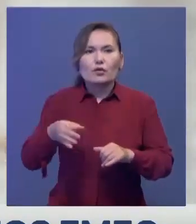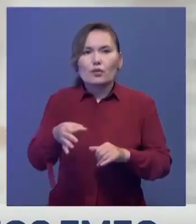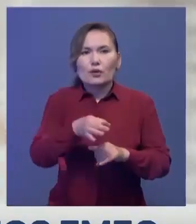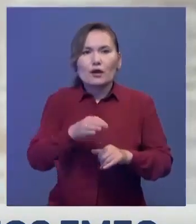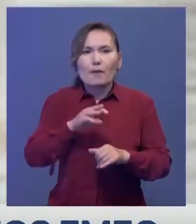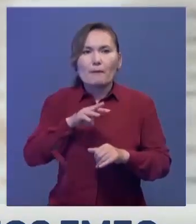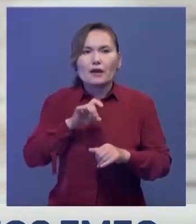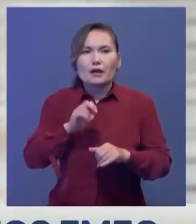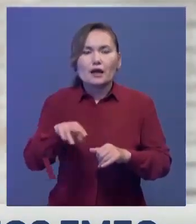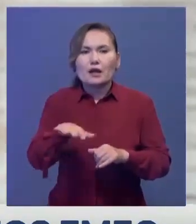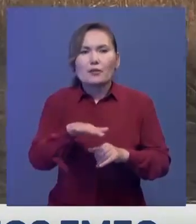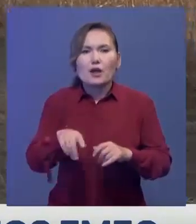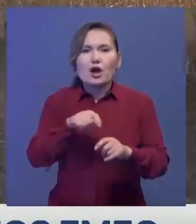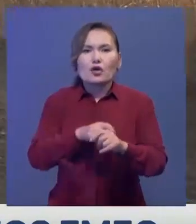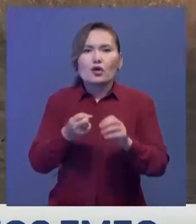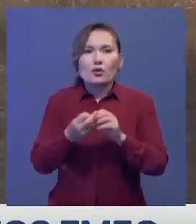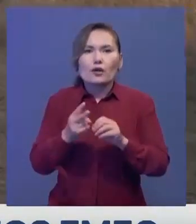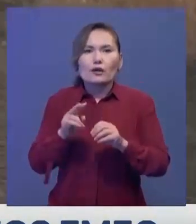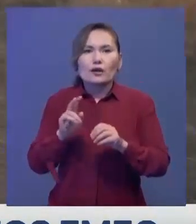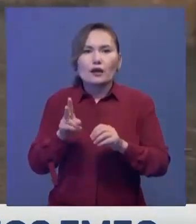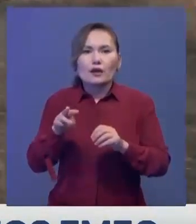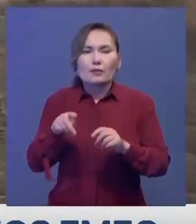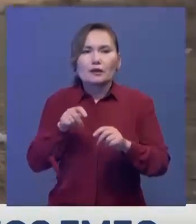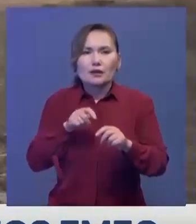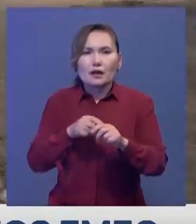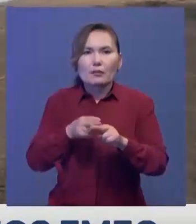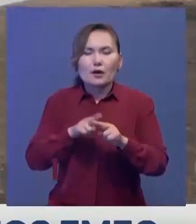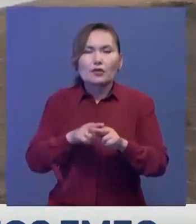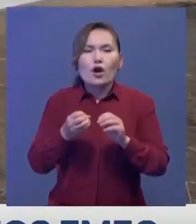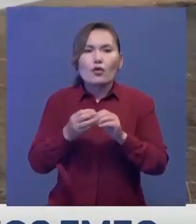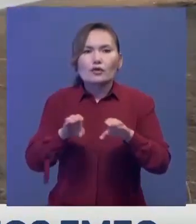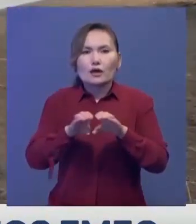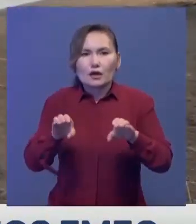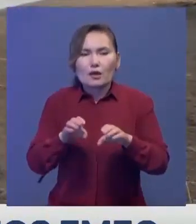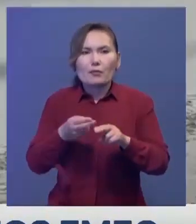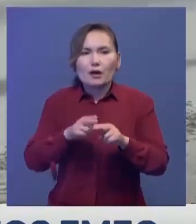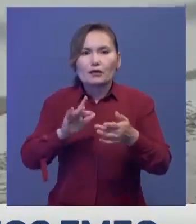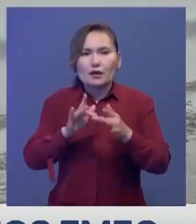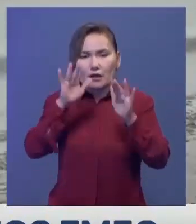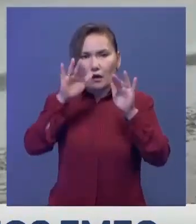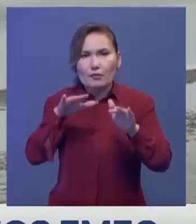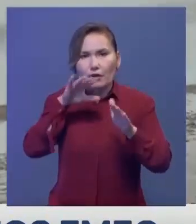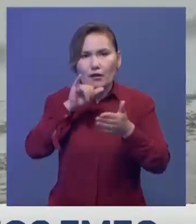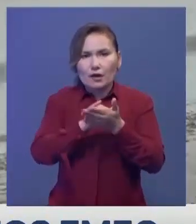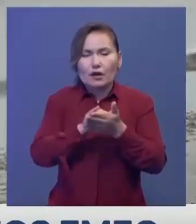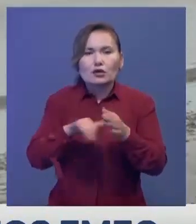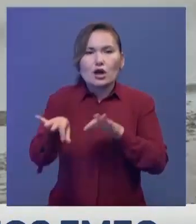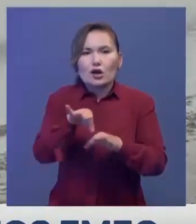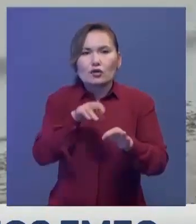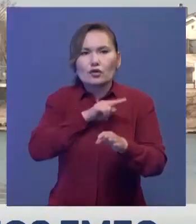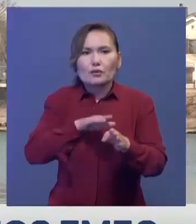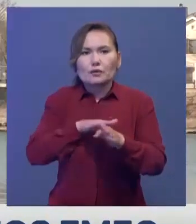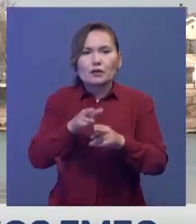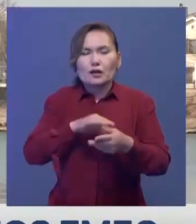ауданында ұзындығы 12 шақырымға тен КА19 магистралды каналын цифырландыру бойынша филоттық жұбас кесірілді.